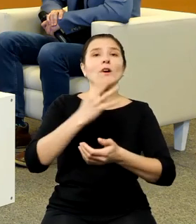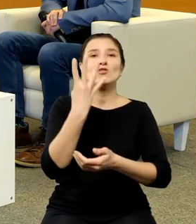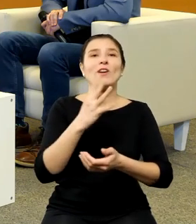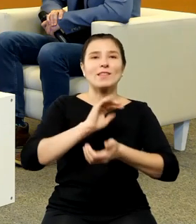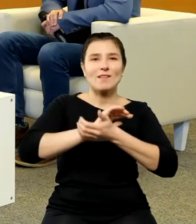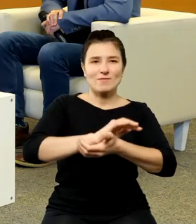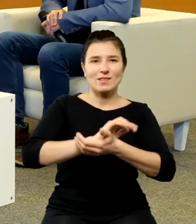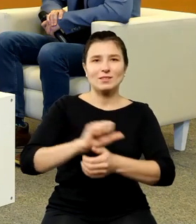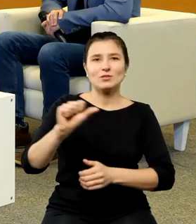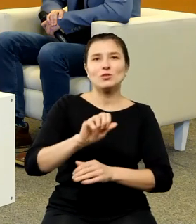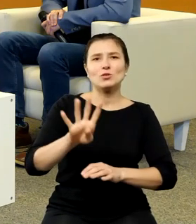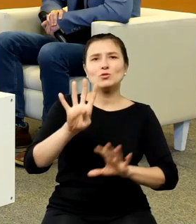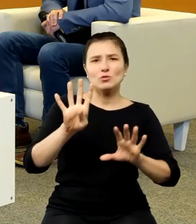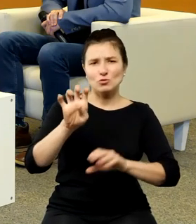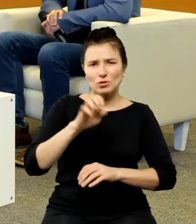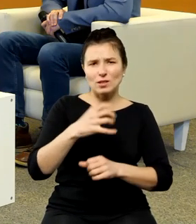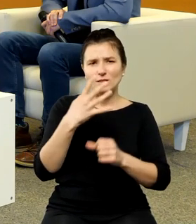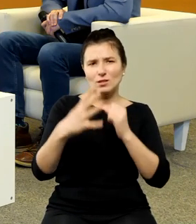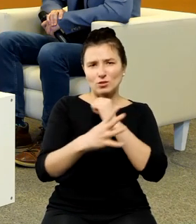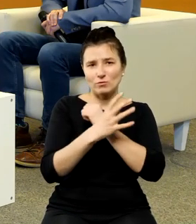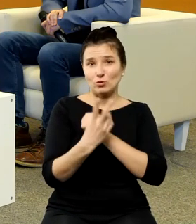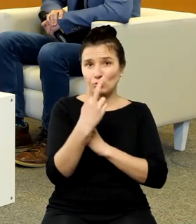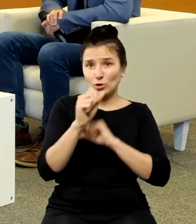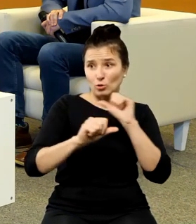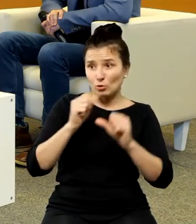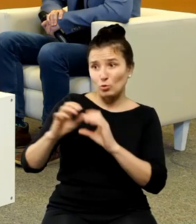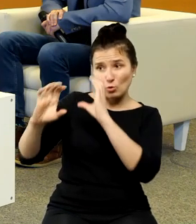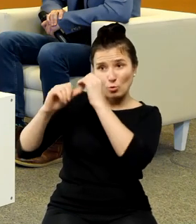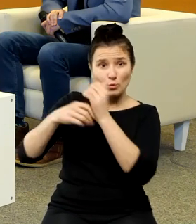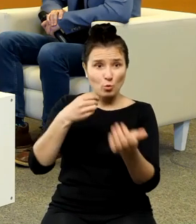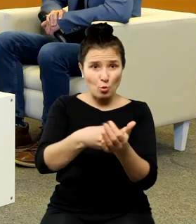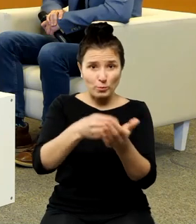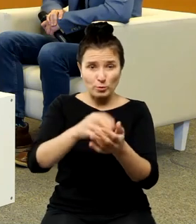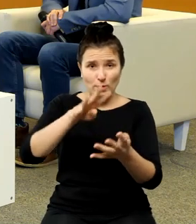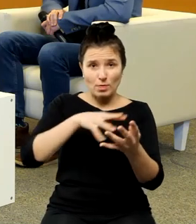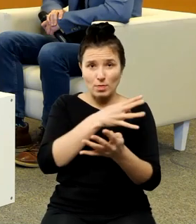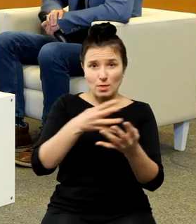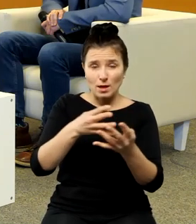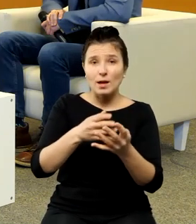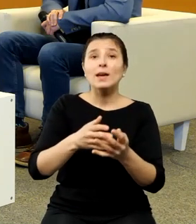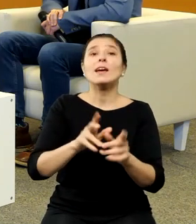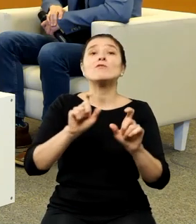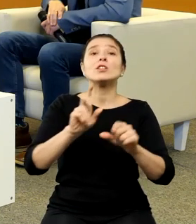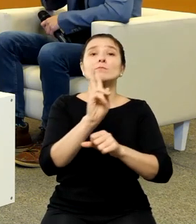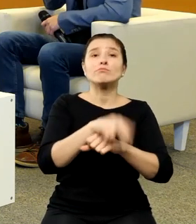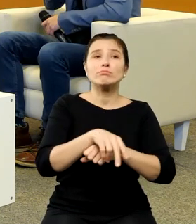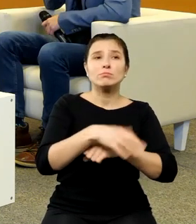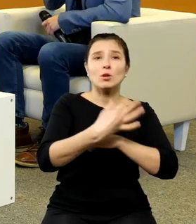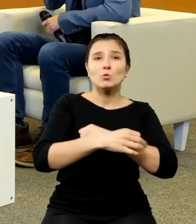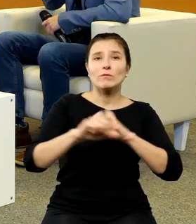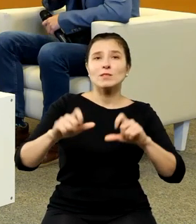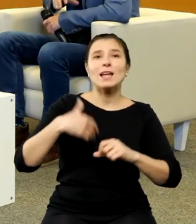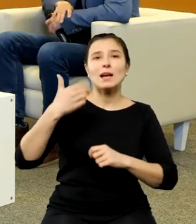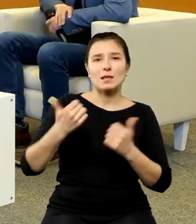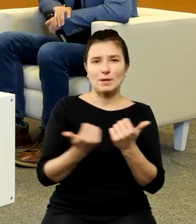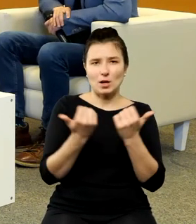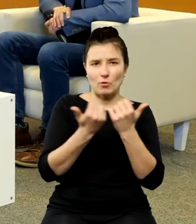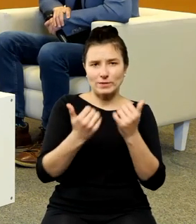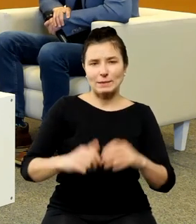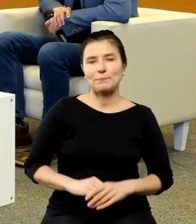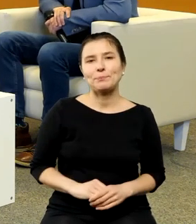1492 roku Kopernik kupił sobie, jak matrykulował się na Uniwersytet, na Akademię Krakowską. Więc